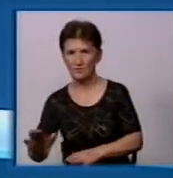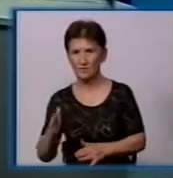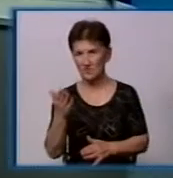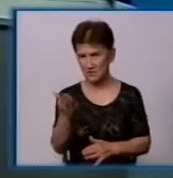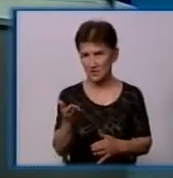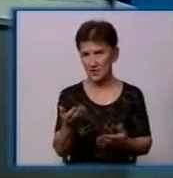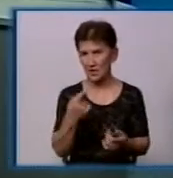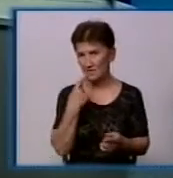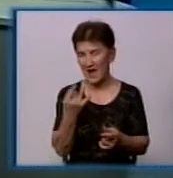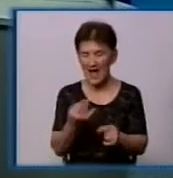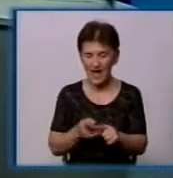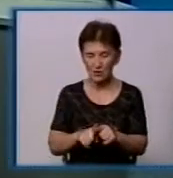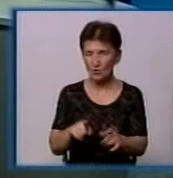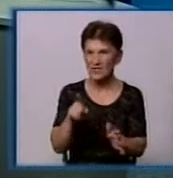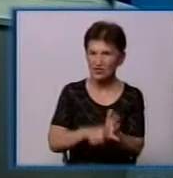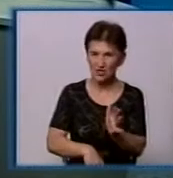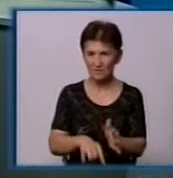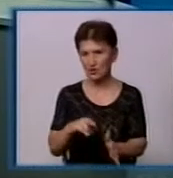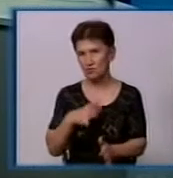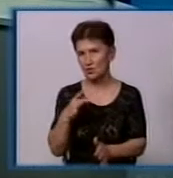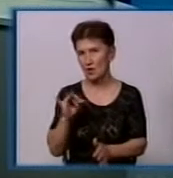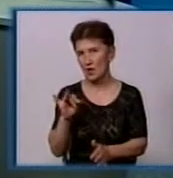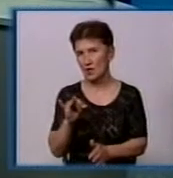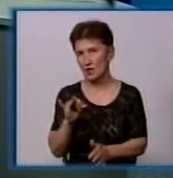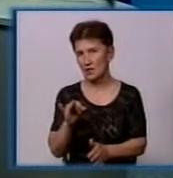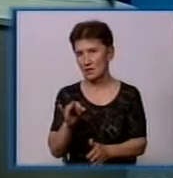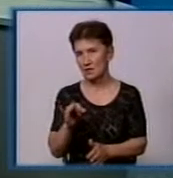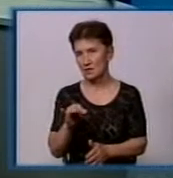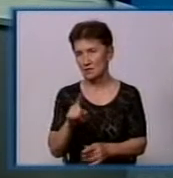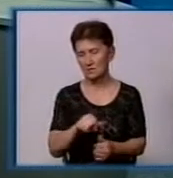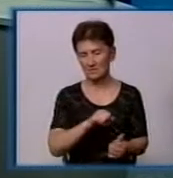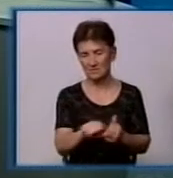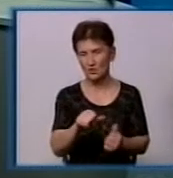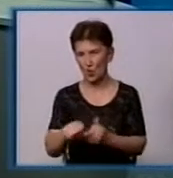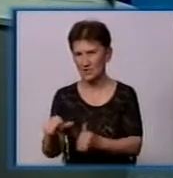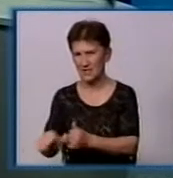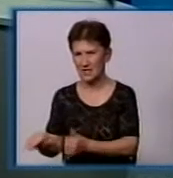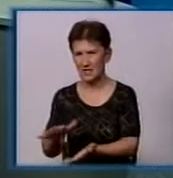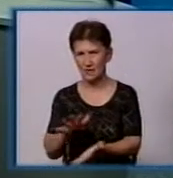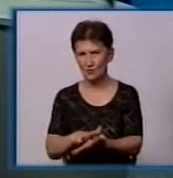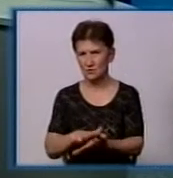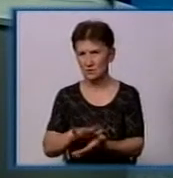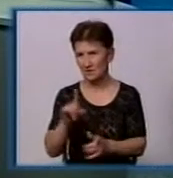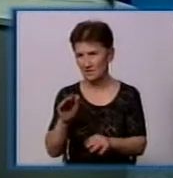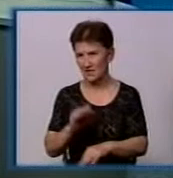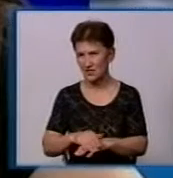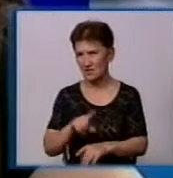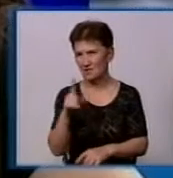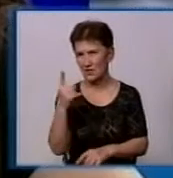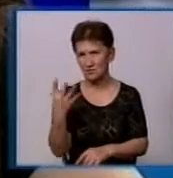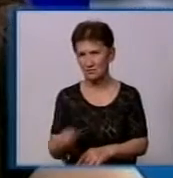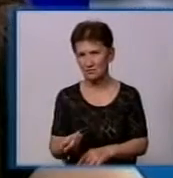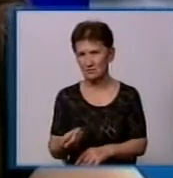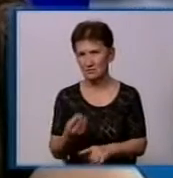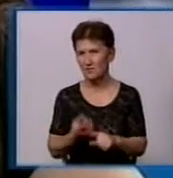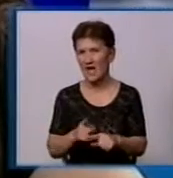шляхом? Це було б значно дешевше, економніше і дозволило б запровадити роздільний збір сміття вже по всьому місту в один день фактично. Це не дешевле.